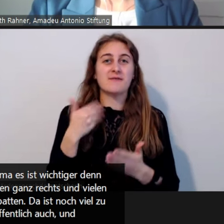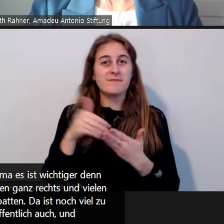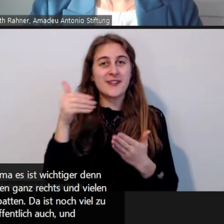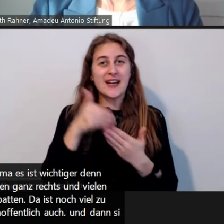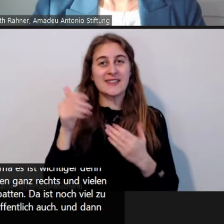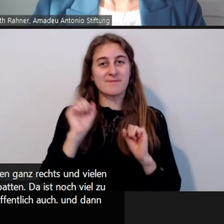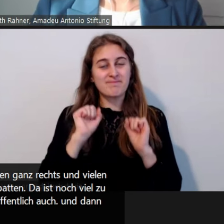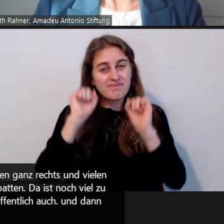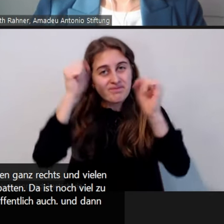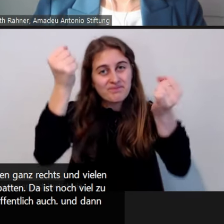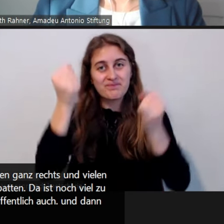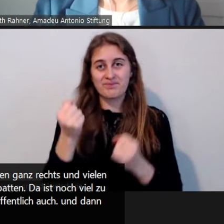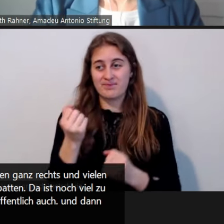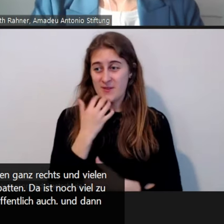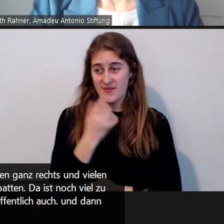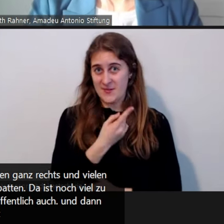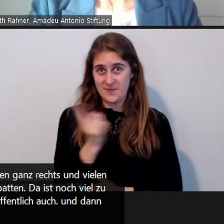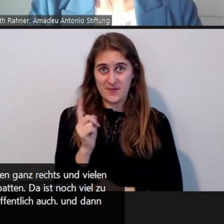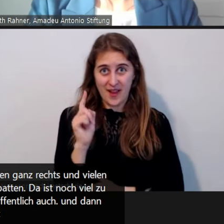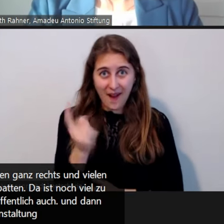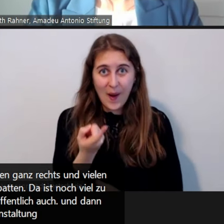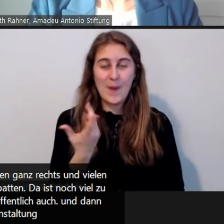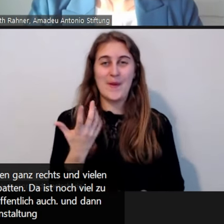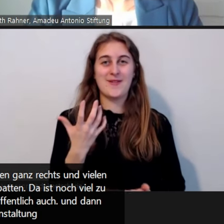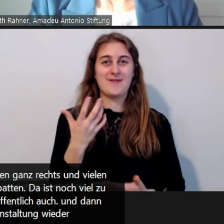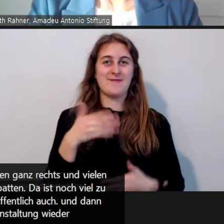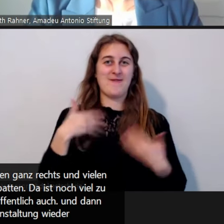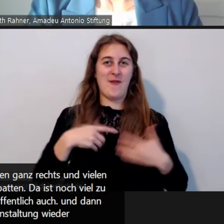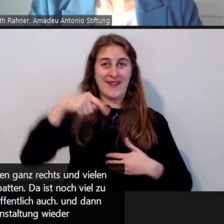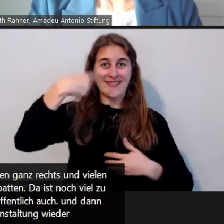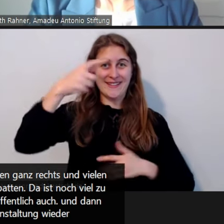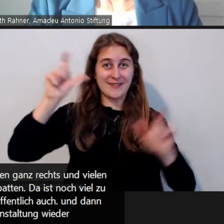sehen wir uns vielleicht bei der nächsten Veranstaltung wieder.